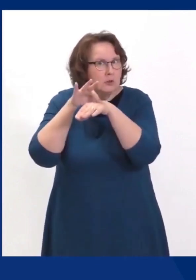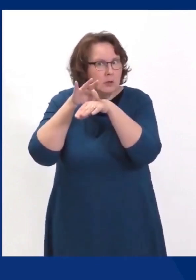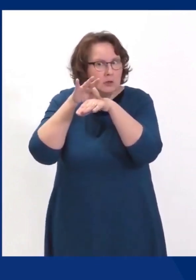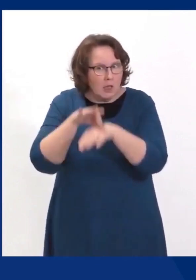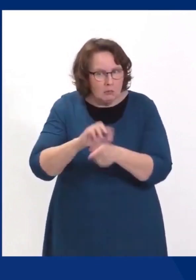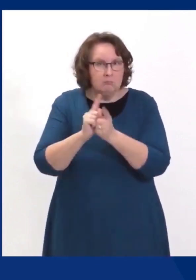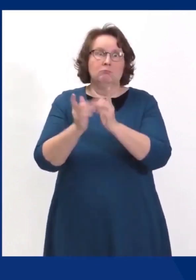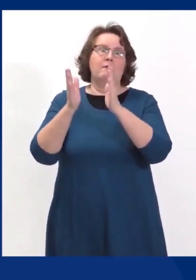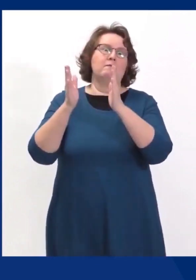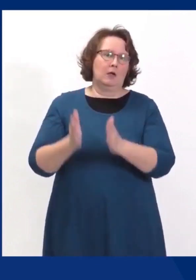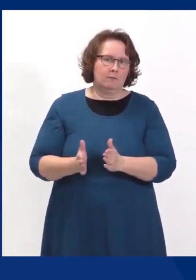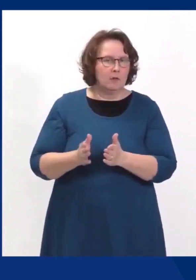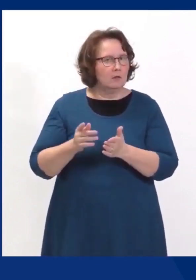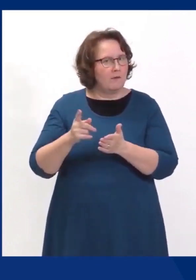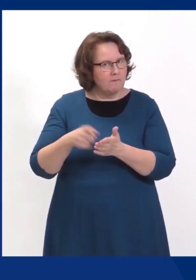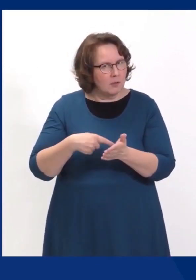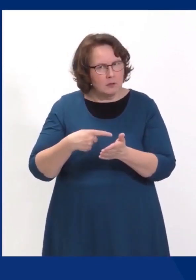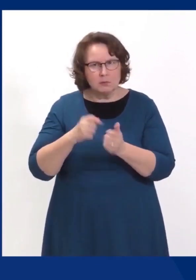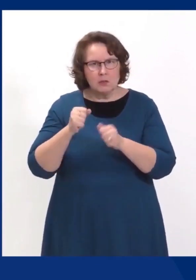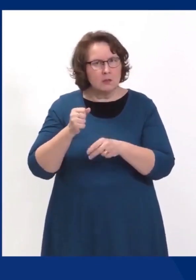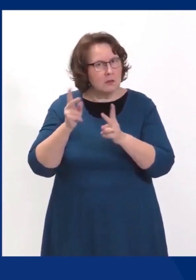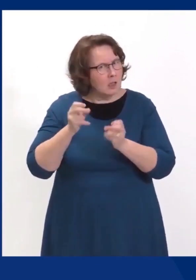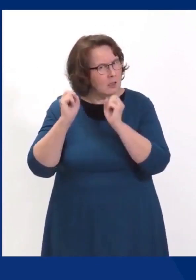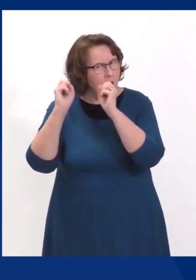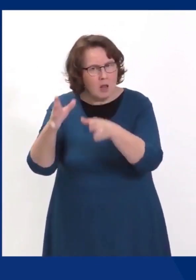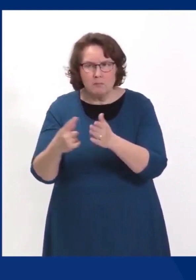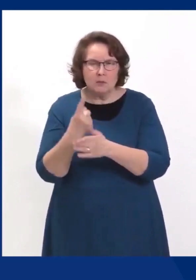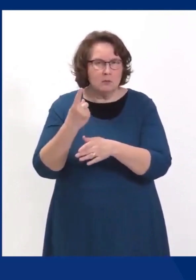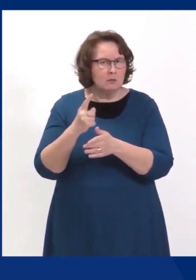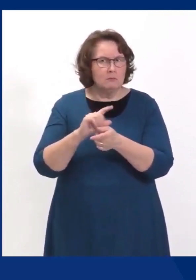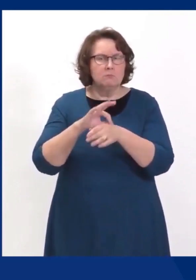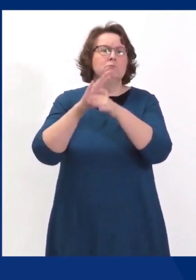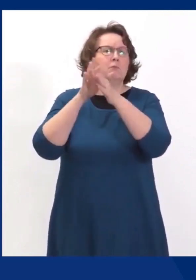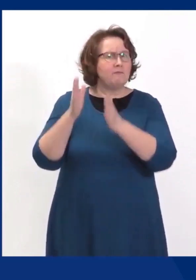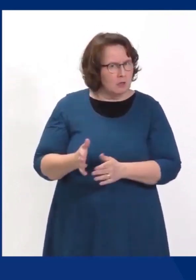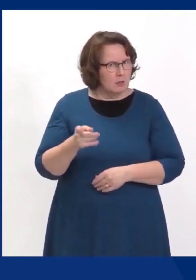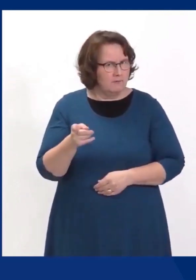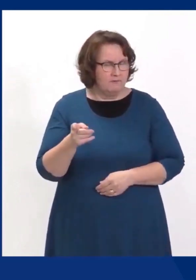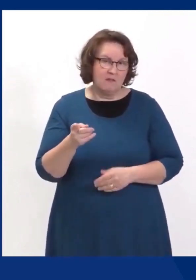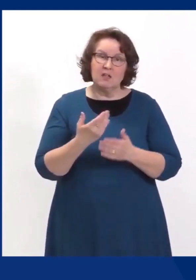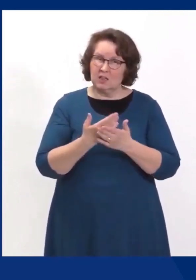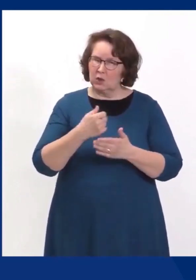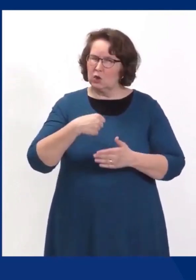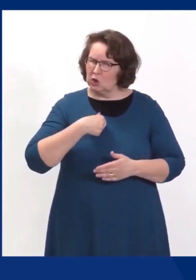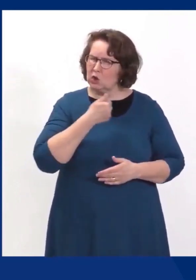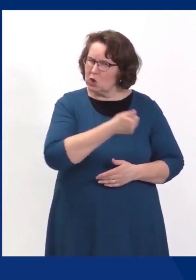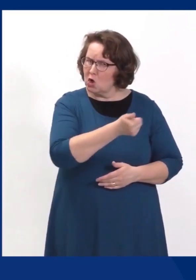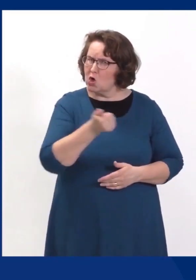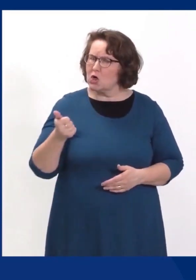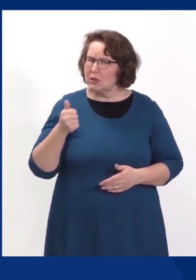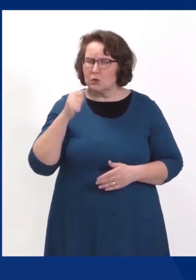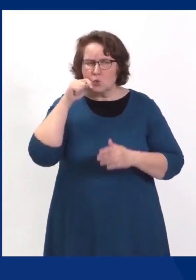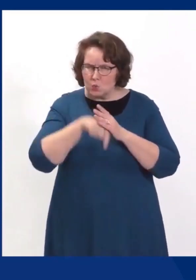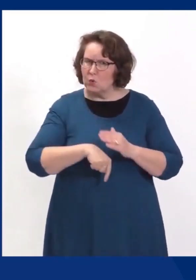sellaisen muodon, joka vaatii sairaalahoitoa ja joka voi olla vakavampi. Ja sen takia ihan jokaisen meistä tehtävä, vaikka se on